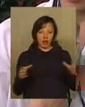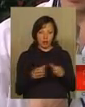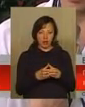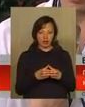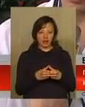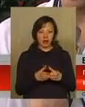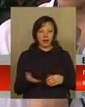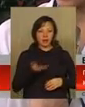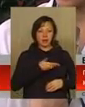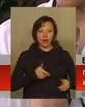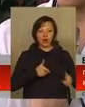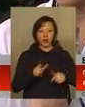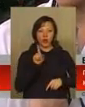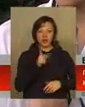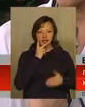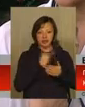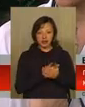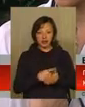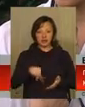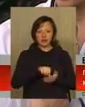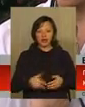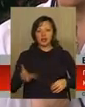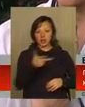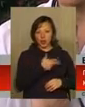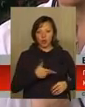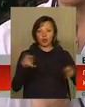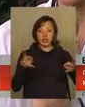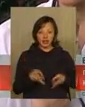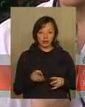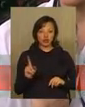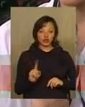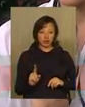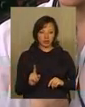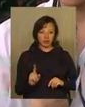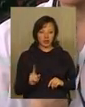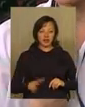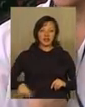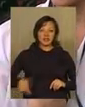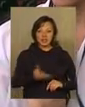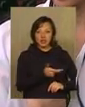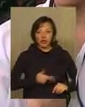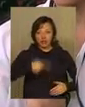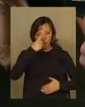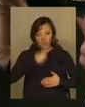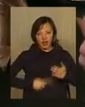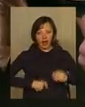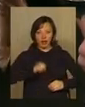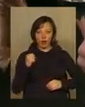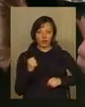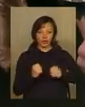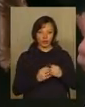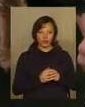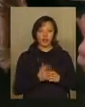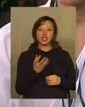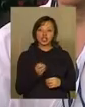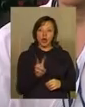один вид і ми мали в ньому виступати троє. Тут потрібно, щоб всі троє довіряли одне одному. Чи є в